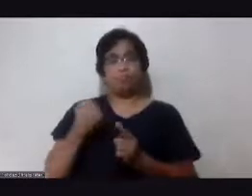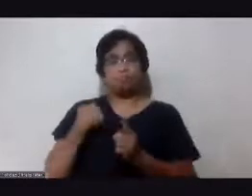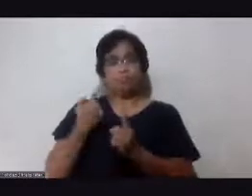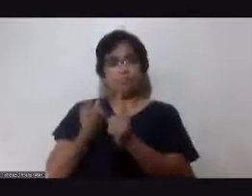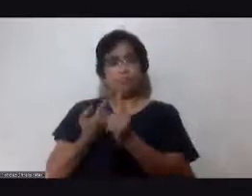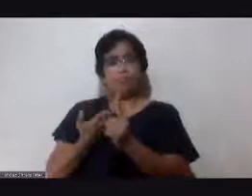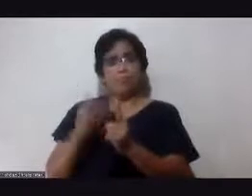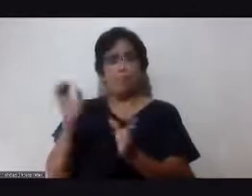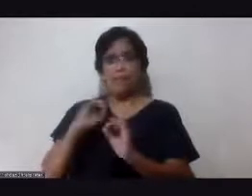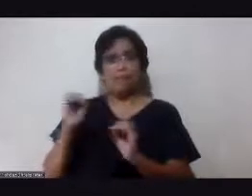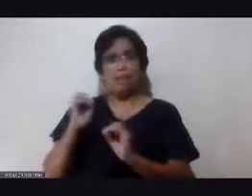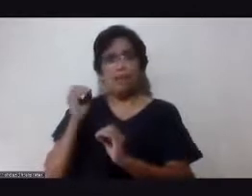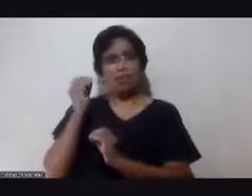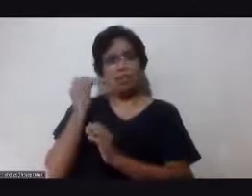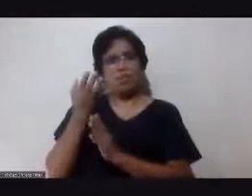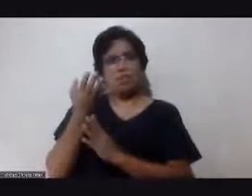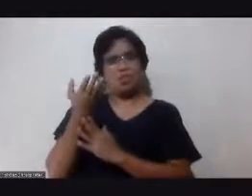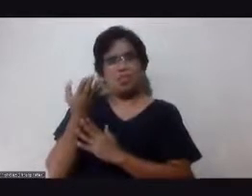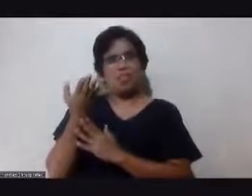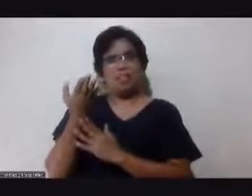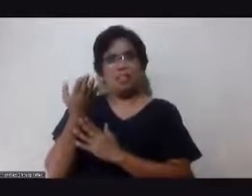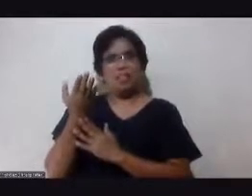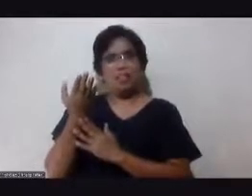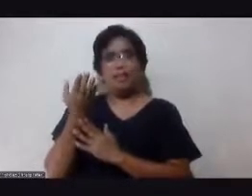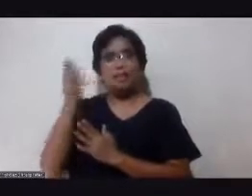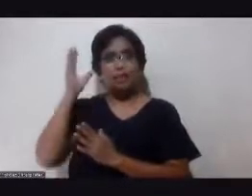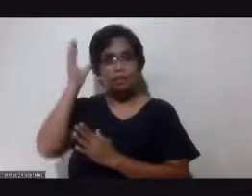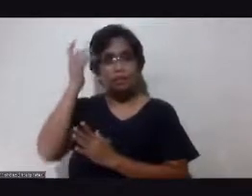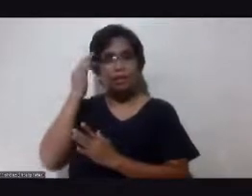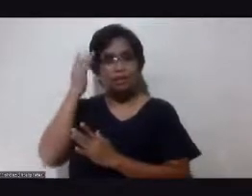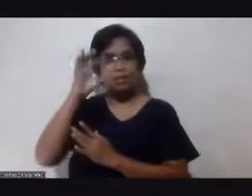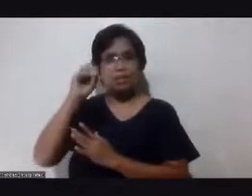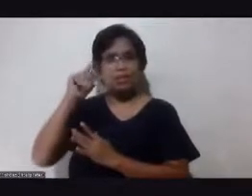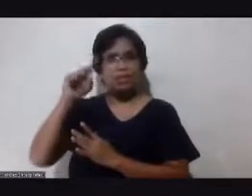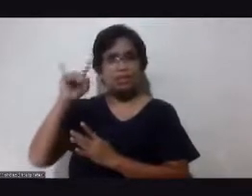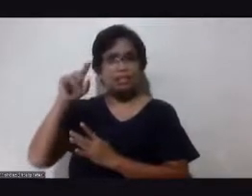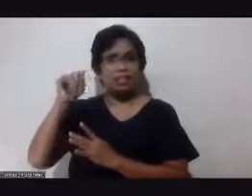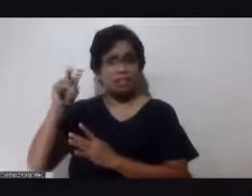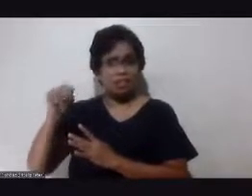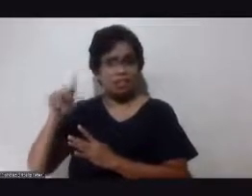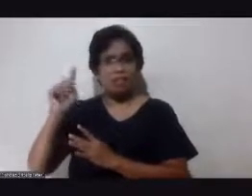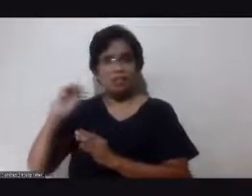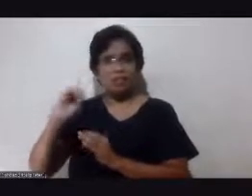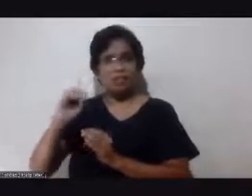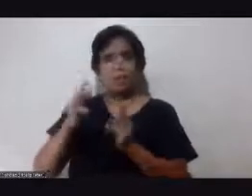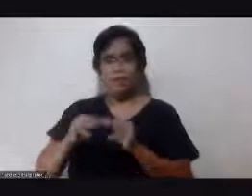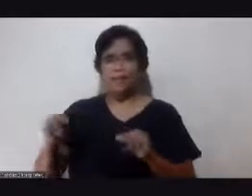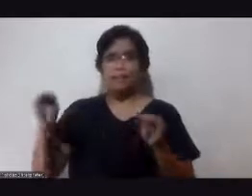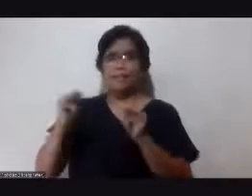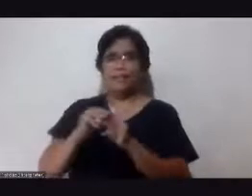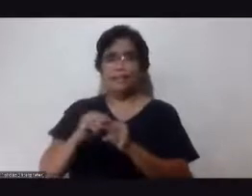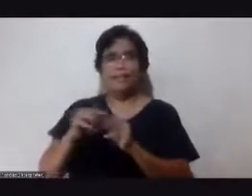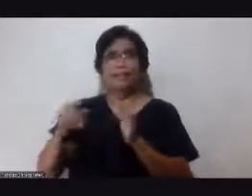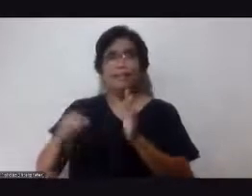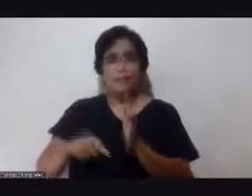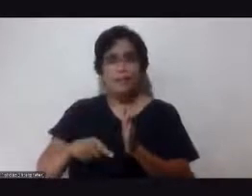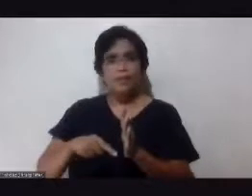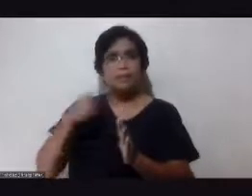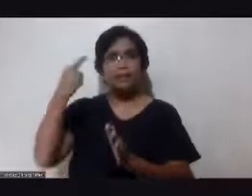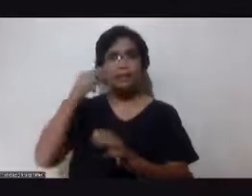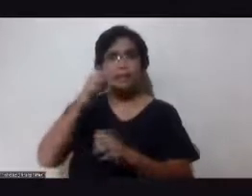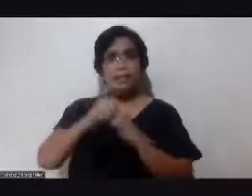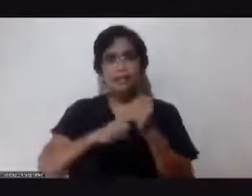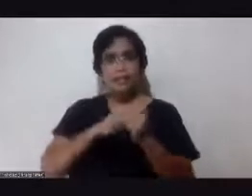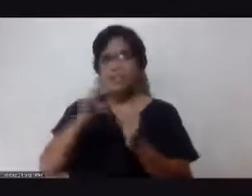akong condition wala akong maintenance I have at least twice a year nagpapa blood chem ako twice if not